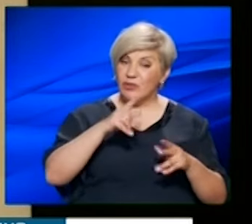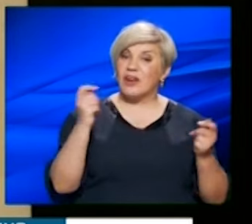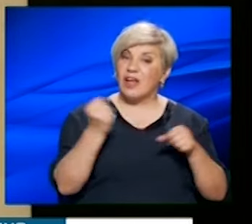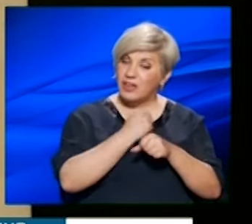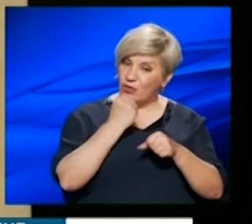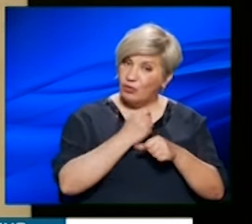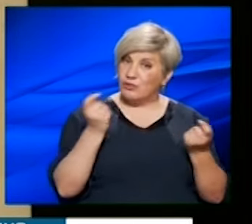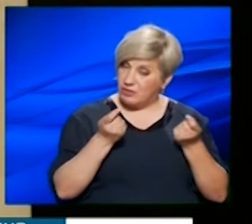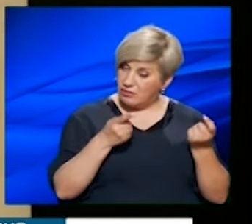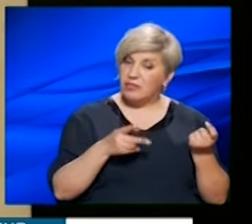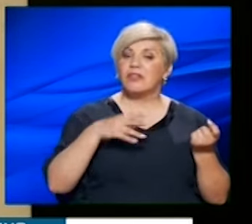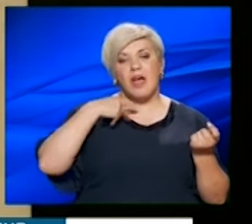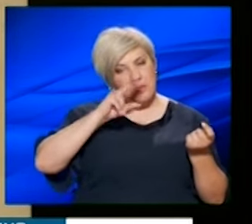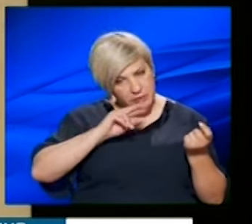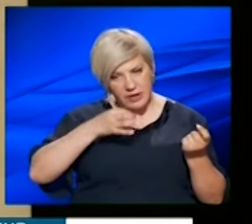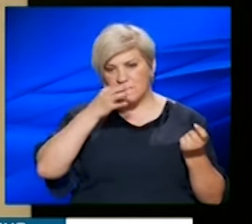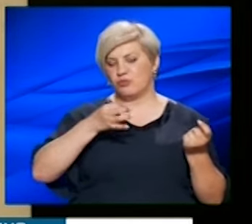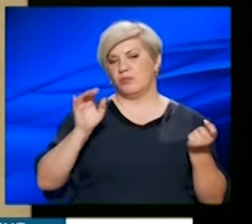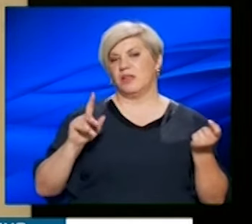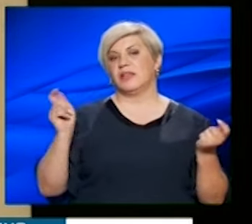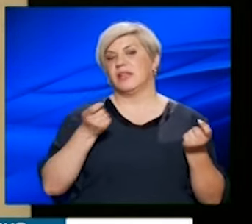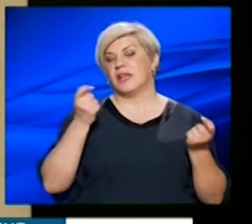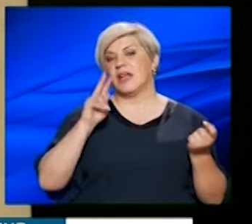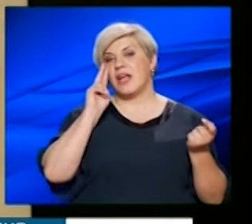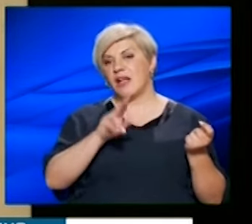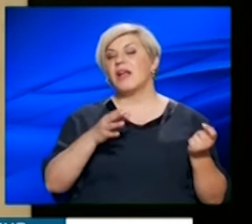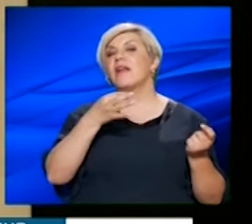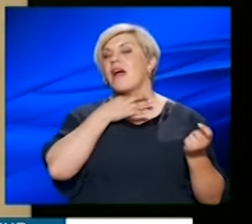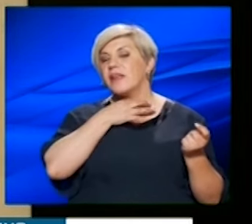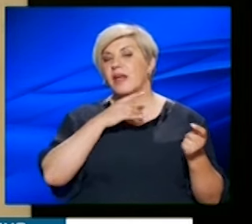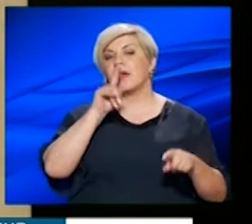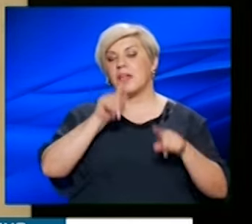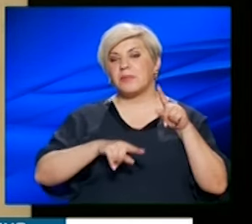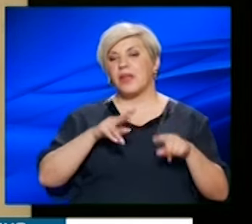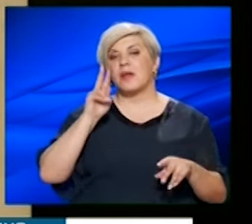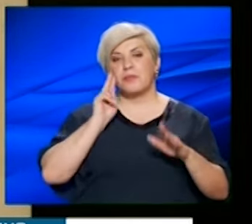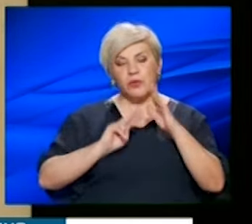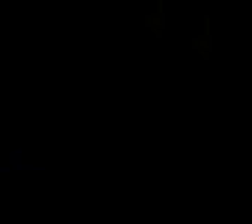γίνονται, θα μιλήσουμε για το τι έργα όντως είναι αναγκαία και κάποια από αυτά προφανώς είναι αναγκαία.